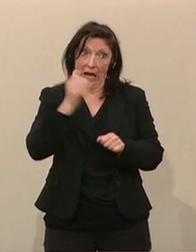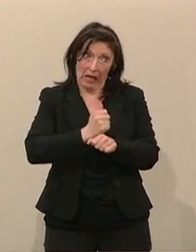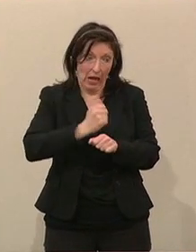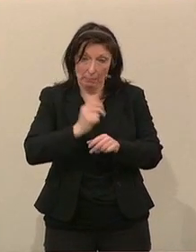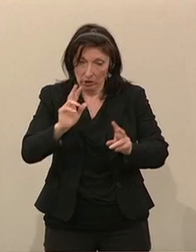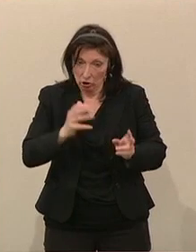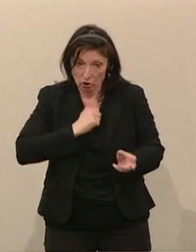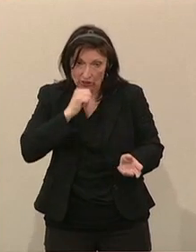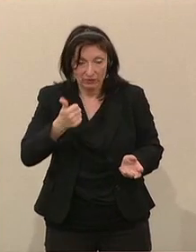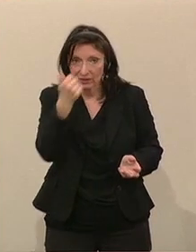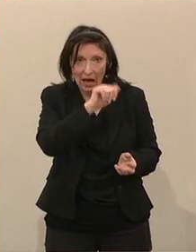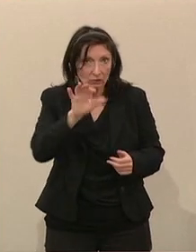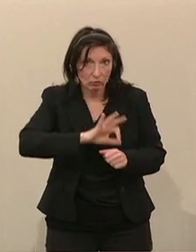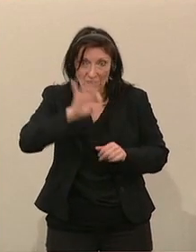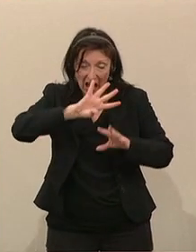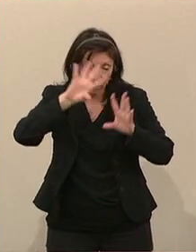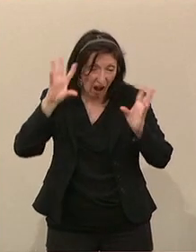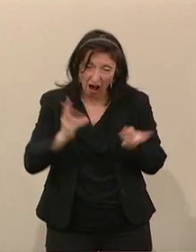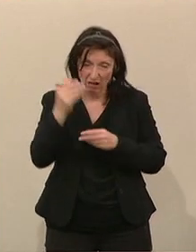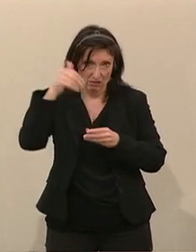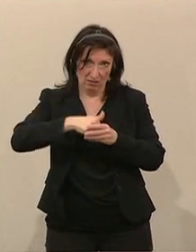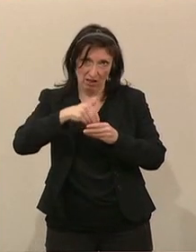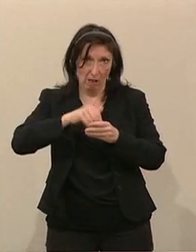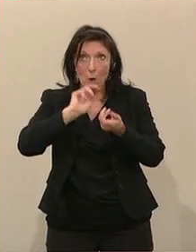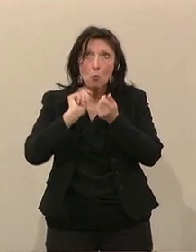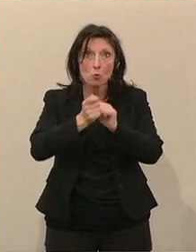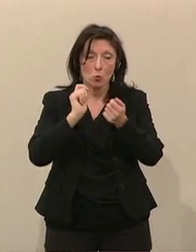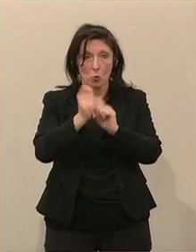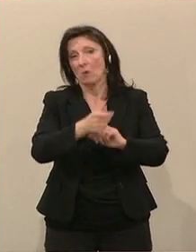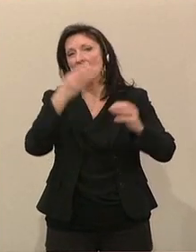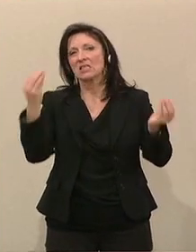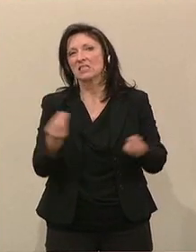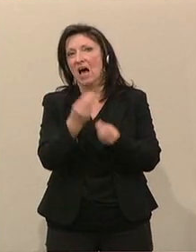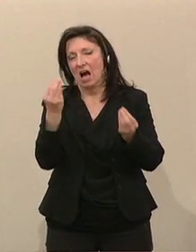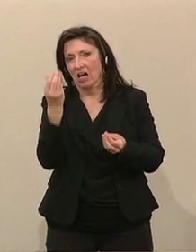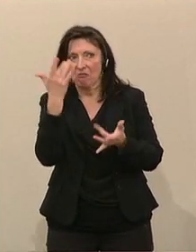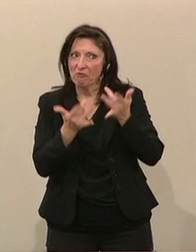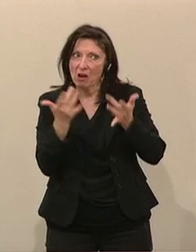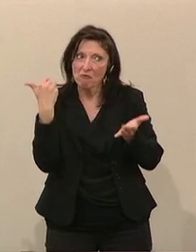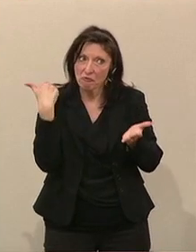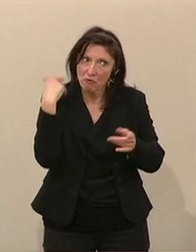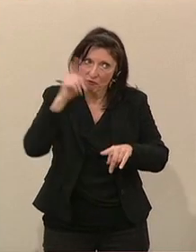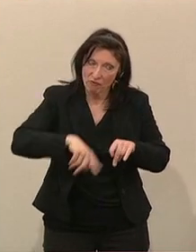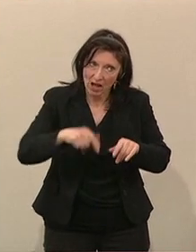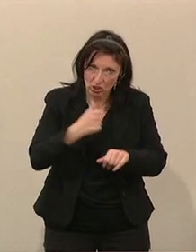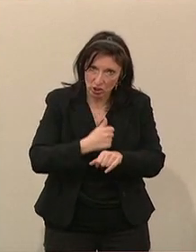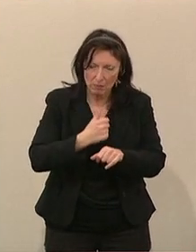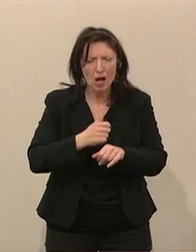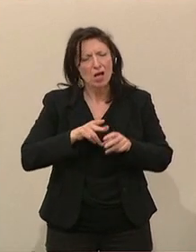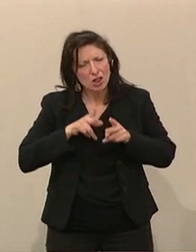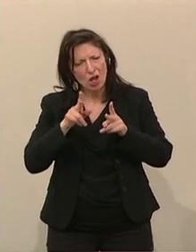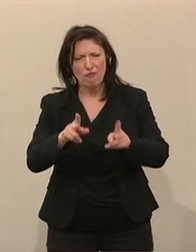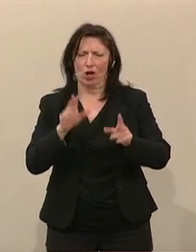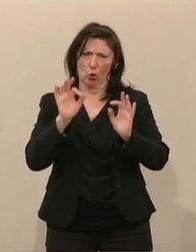können nicht in den 100 Tagen alles machen, was vielleicht in der Vergangenheit falsch gemacht wurde. Wir sind auf einem guten